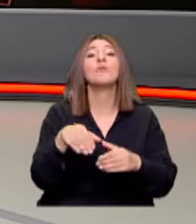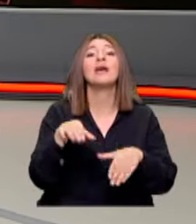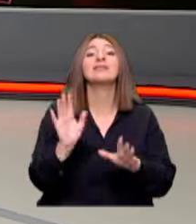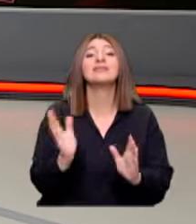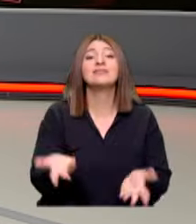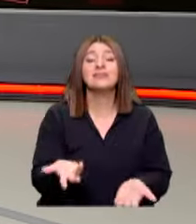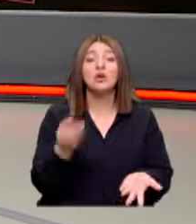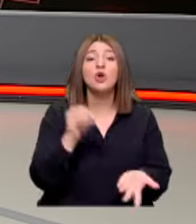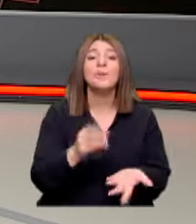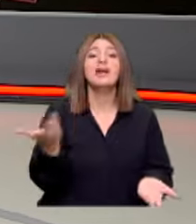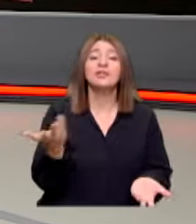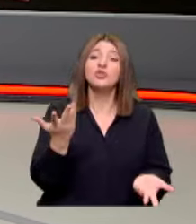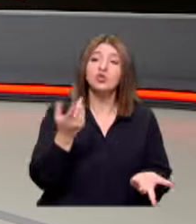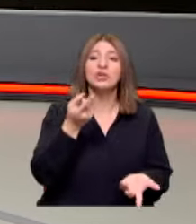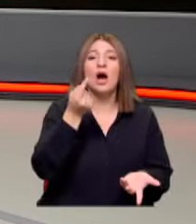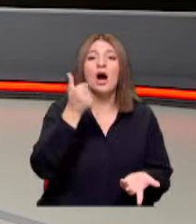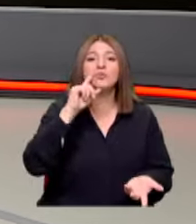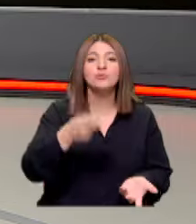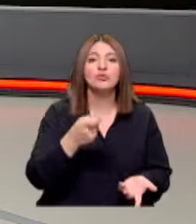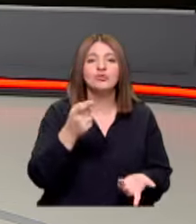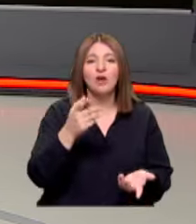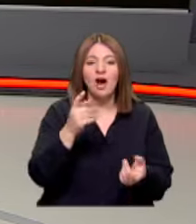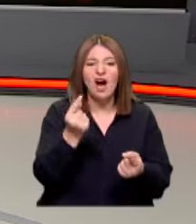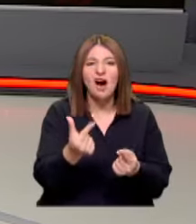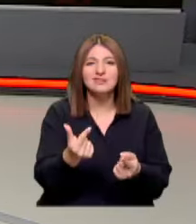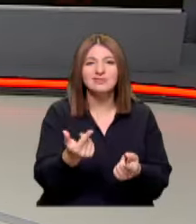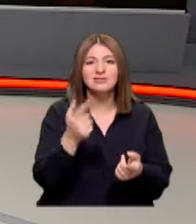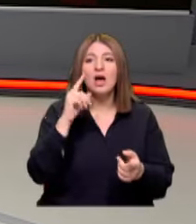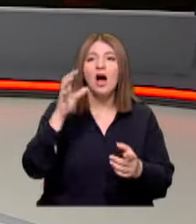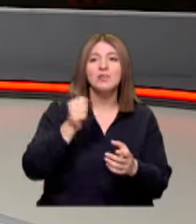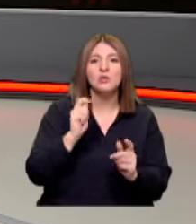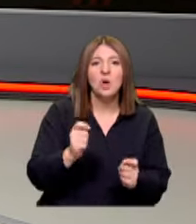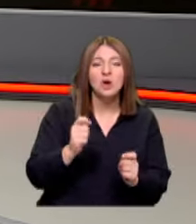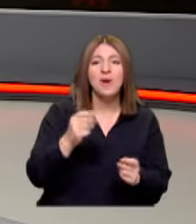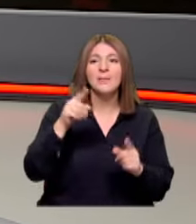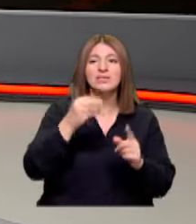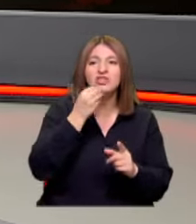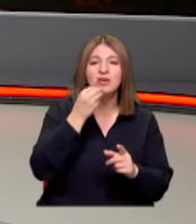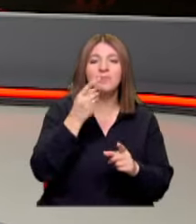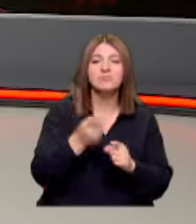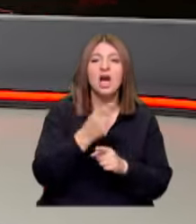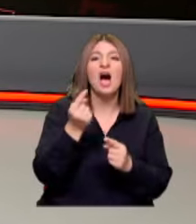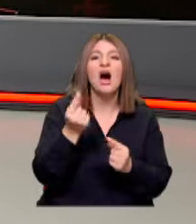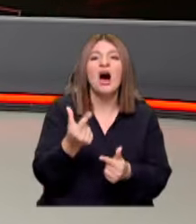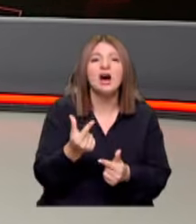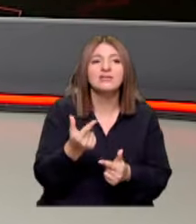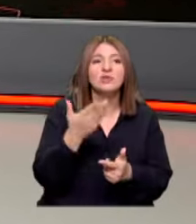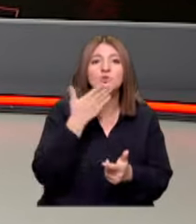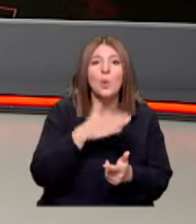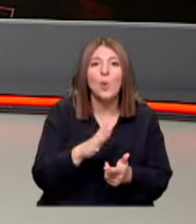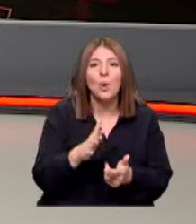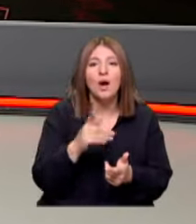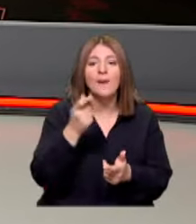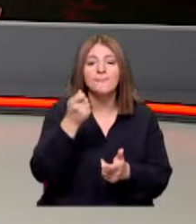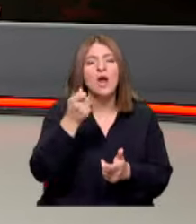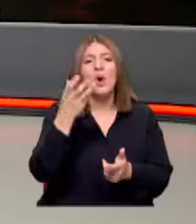Koymazdı çünkü az bulunurdu Bazı yiyecekler bazı gıdalar az bulunurdu Hani